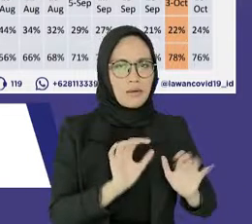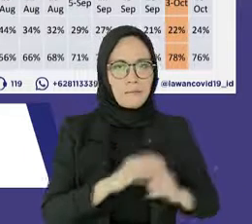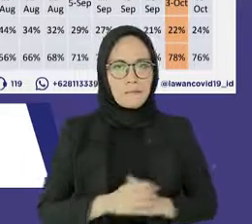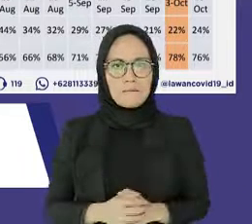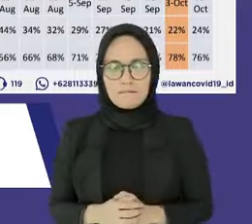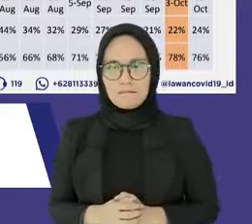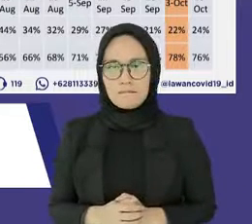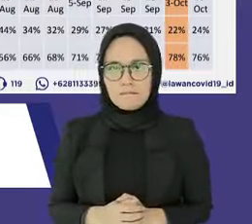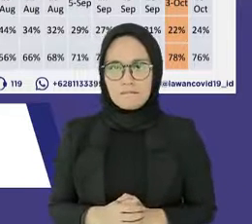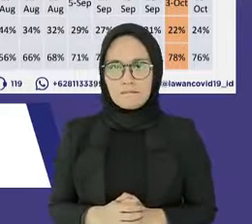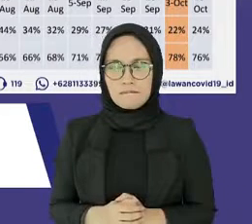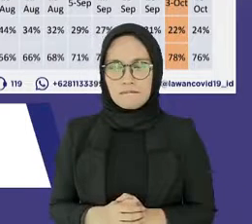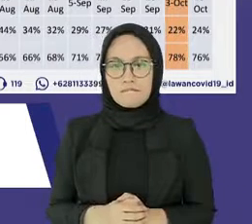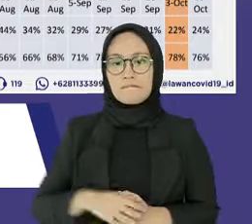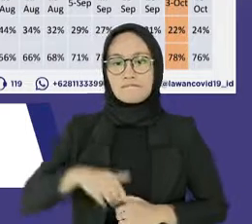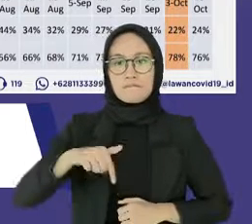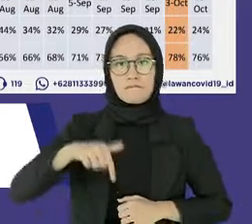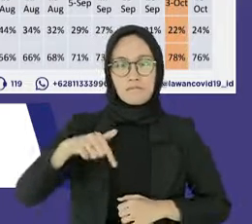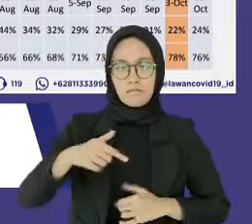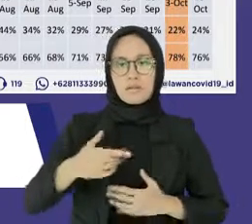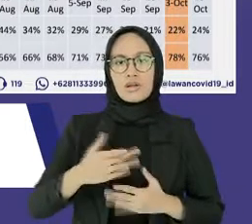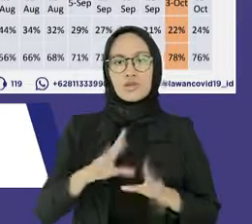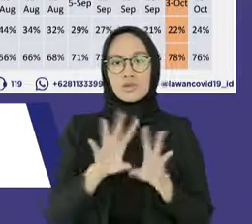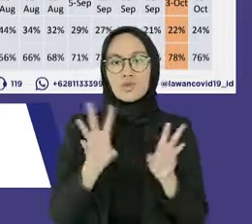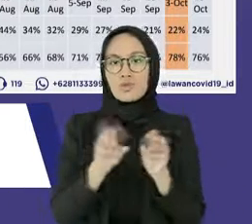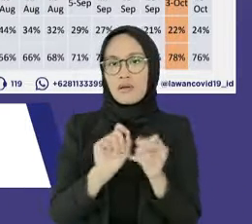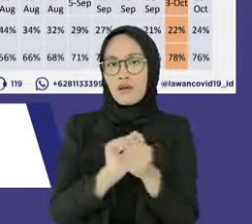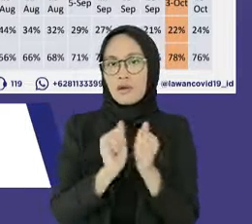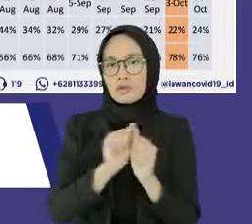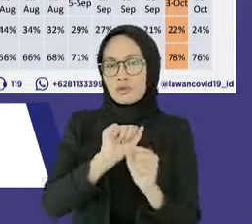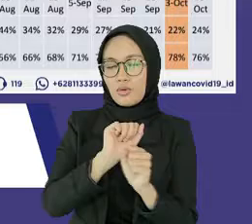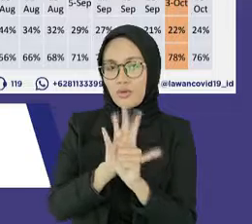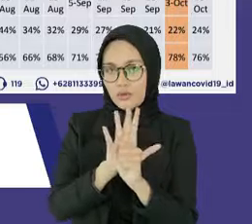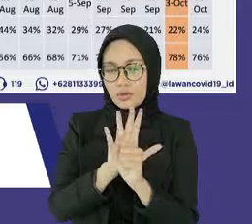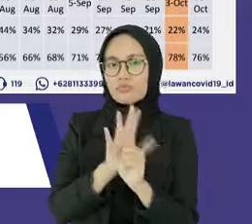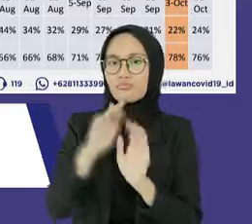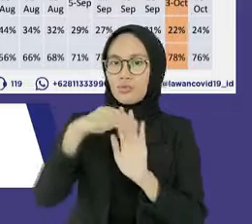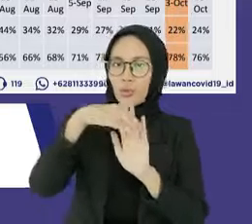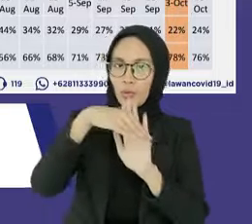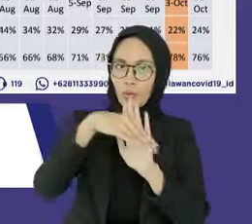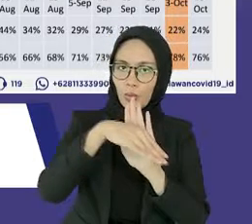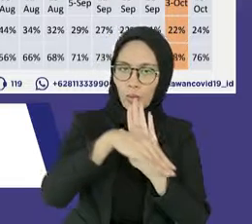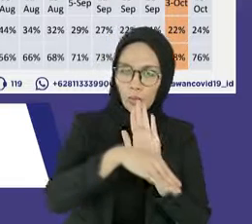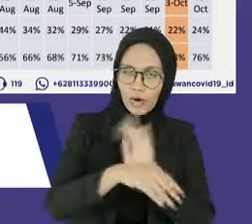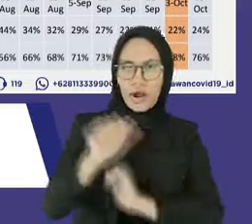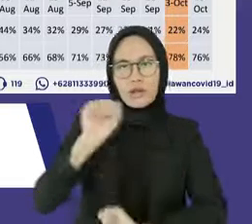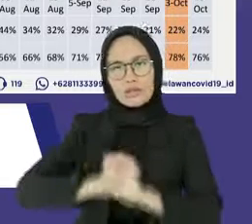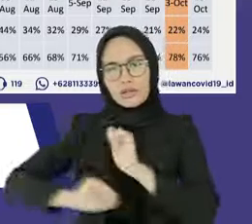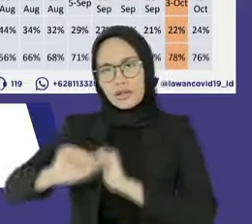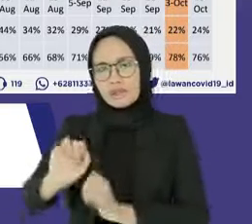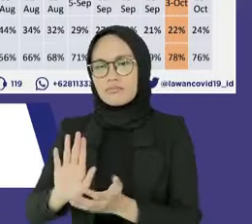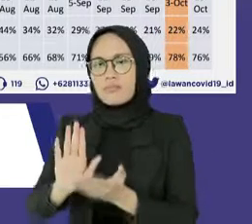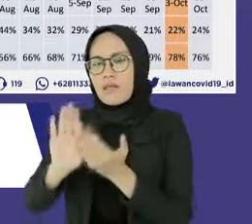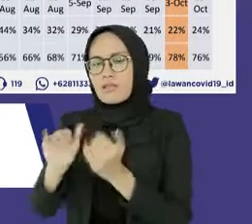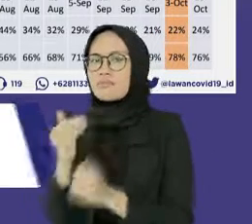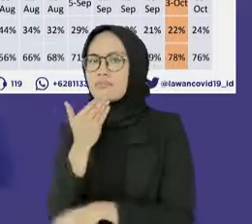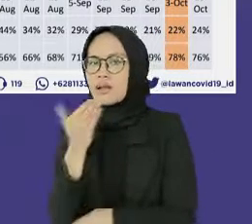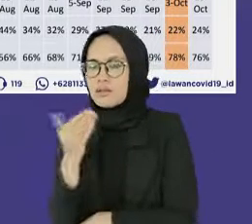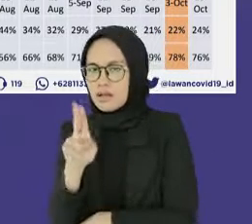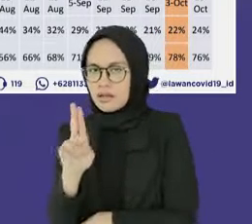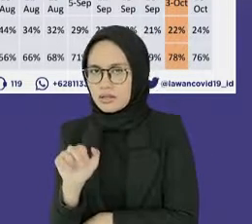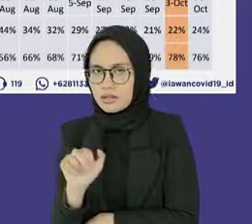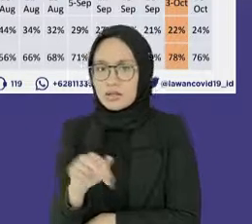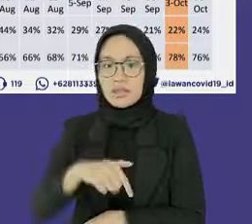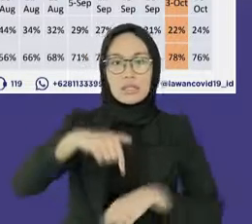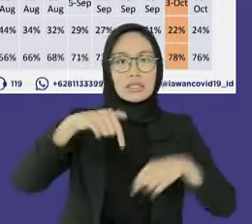saat itu. Seiring dengan penurunan kasus dan peningkatan kembali aktivitas sosial ekonomi, maka tes